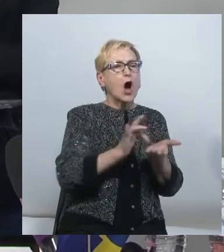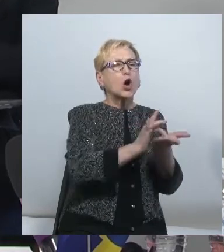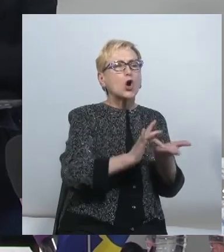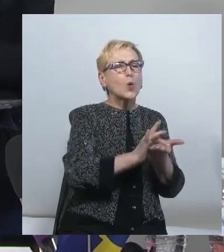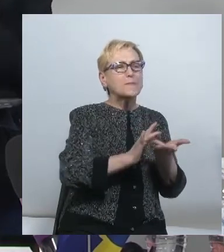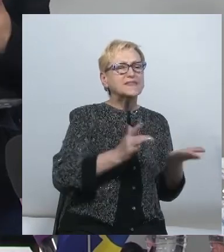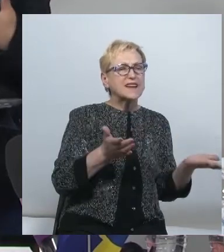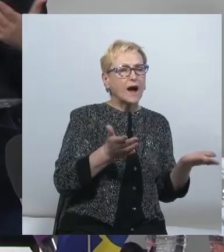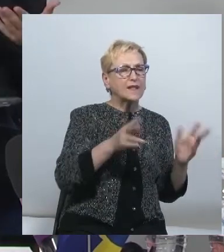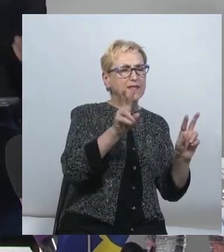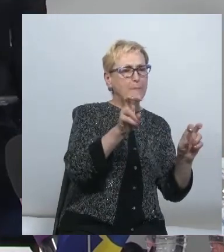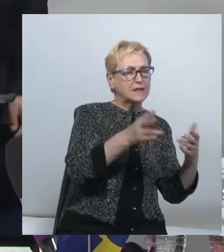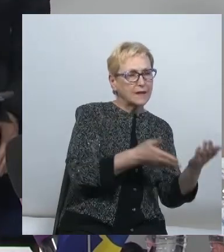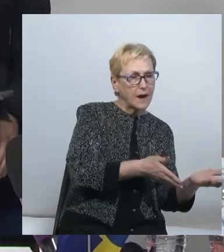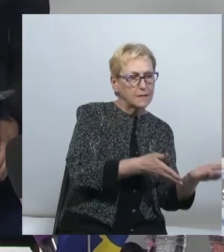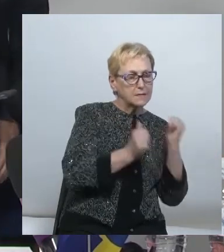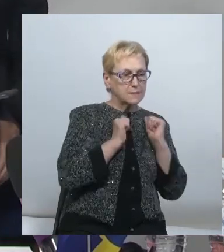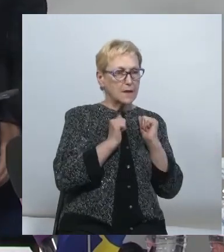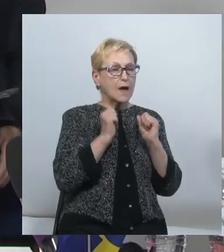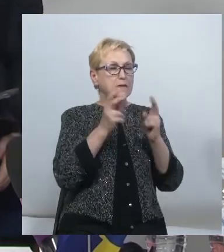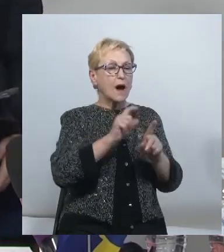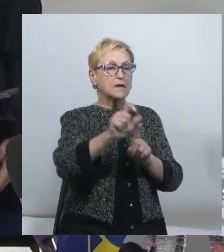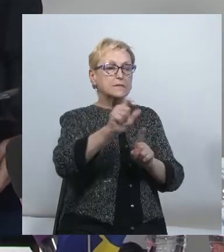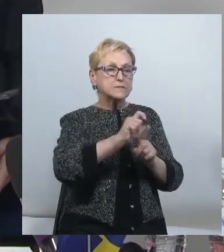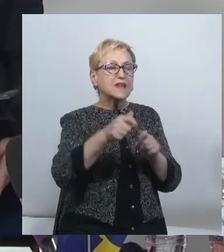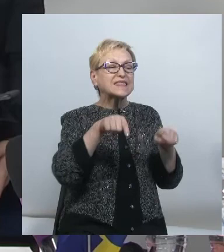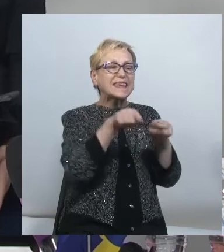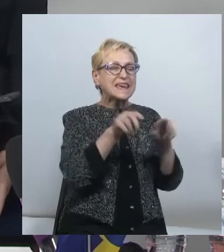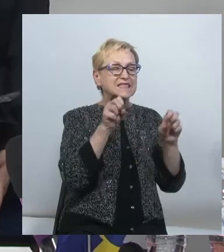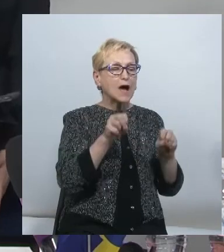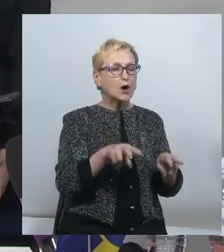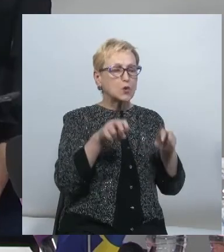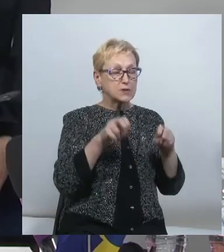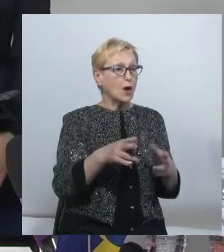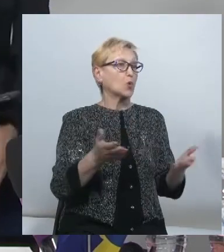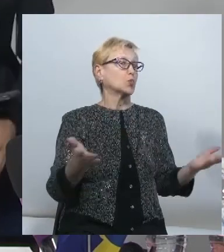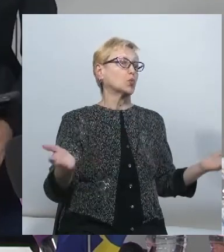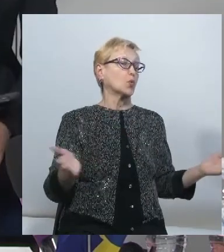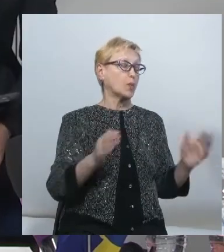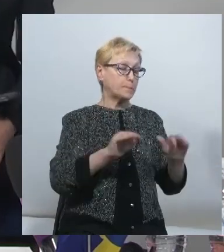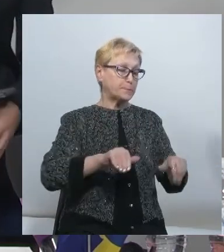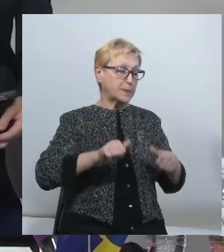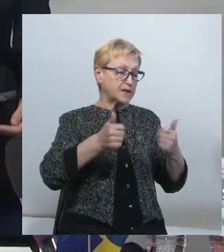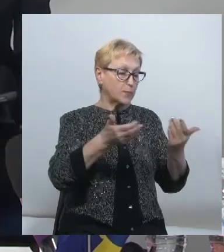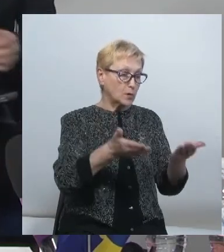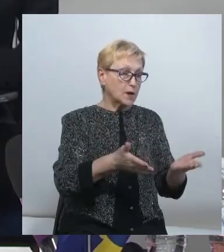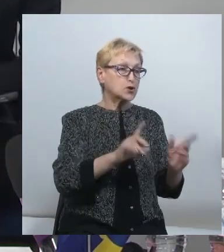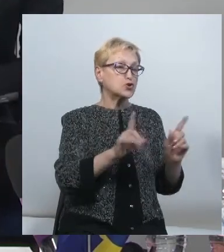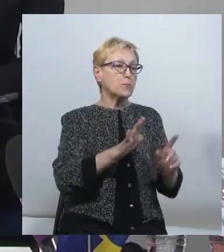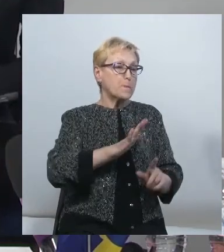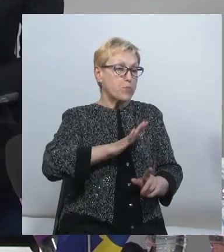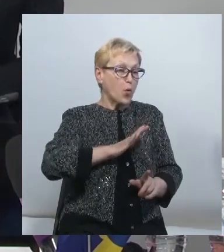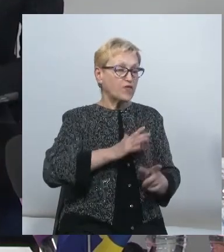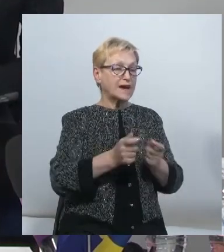цей законопроект пропонує відповідь на такі загрози? Він, принаймні, пропонує, щоб був регулятор,